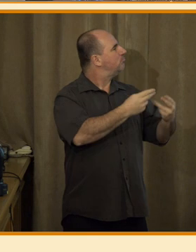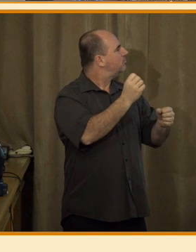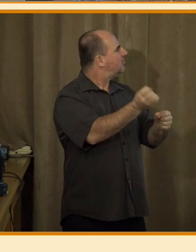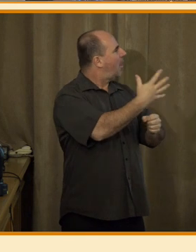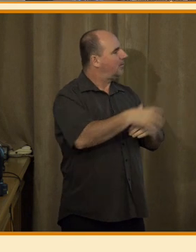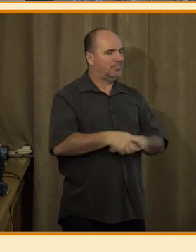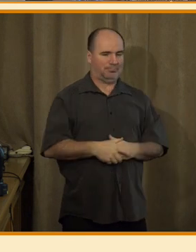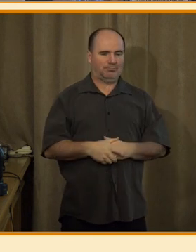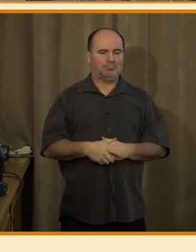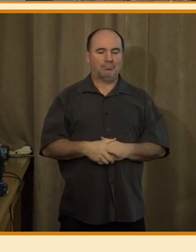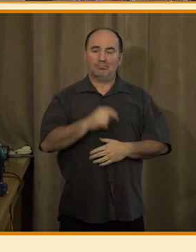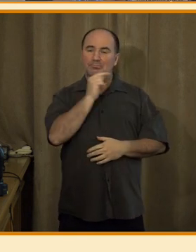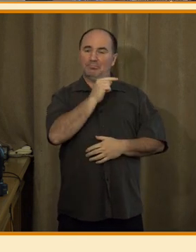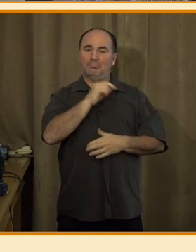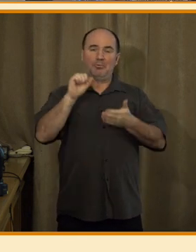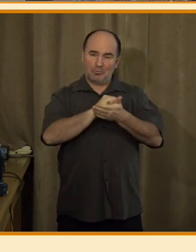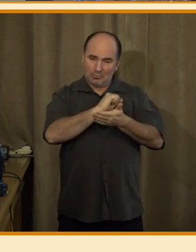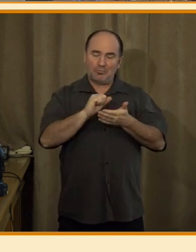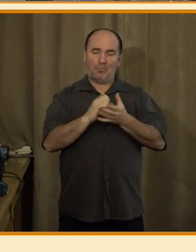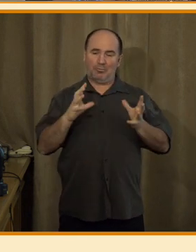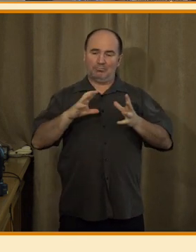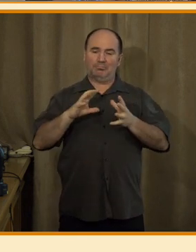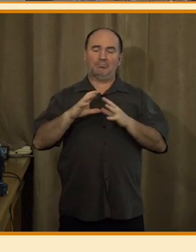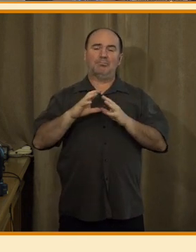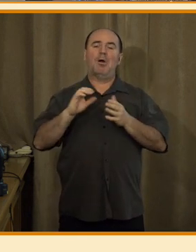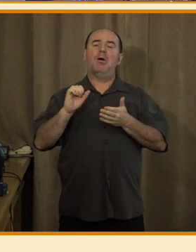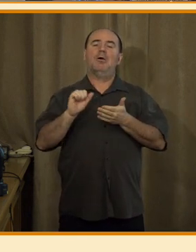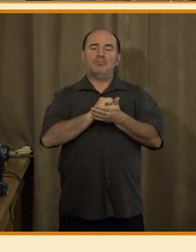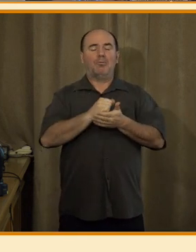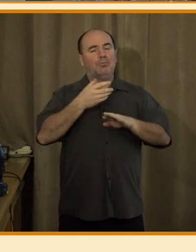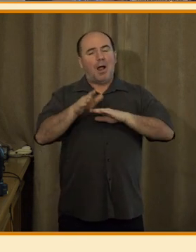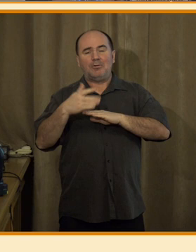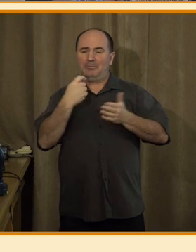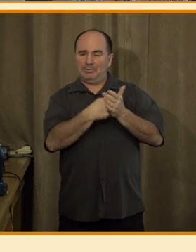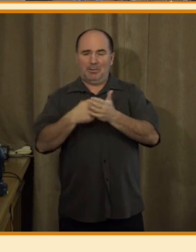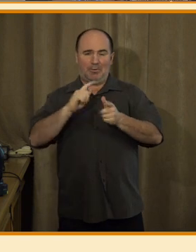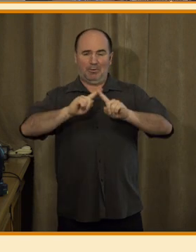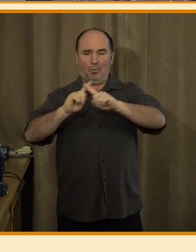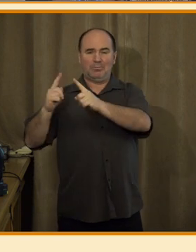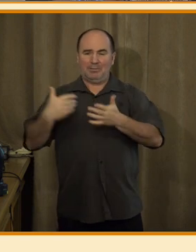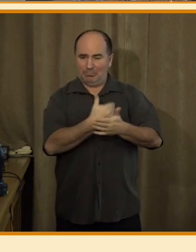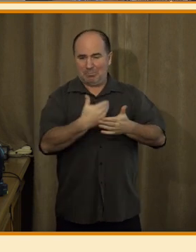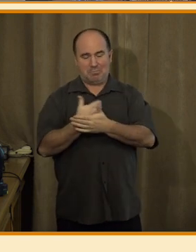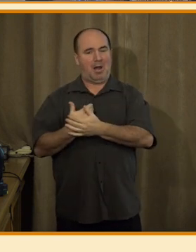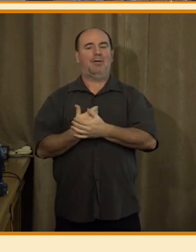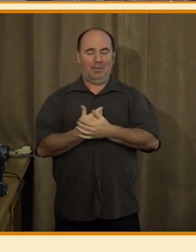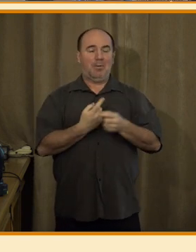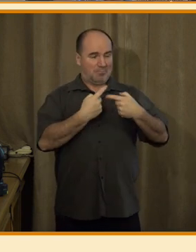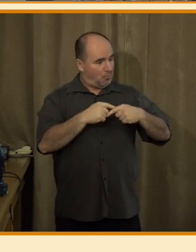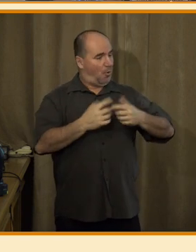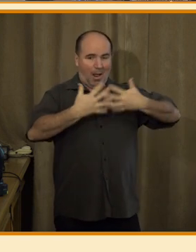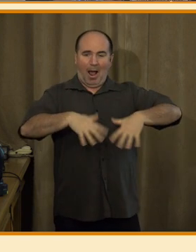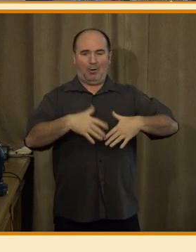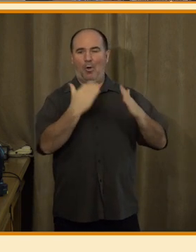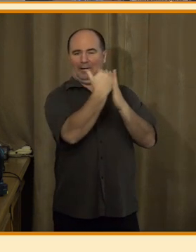Tady je ještě jednou schrnuto to, o čem už jsem mluvila, to jsou ty další typy zpráve, kterých používáme algoritmy. No, můžeme